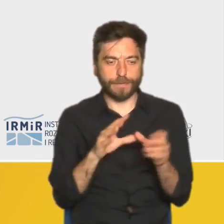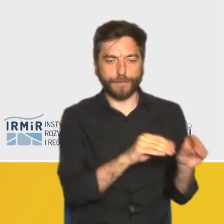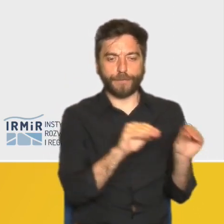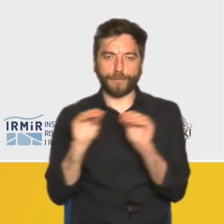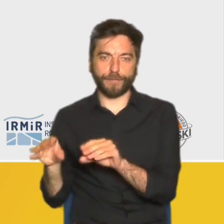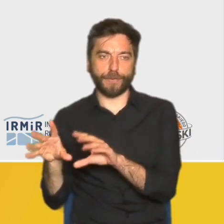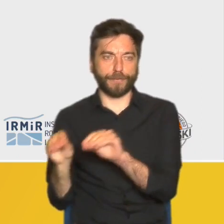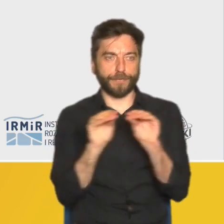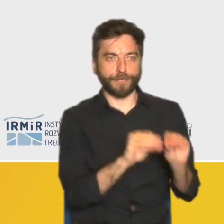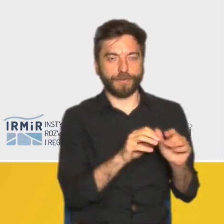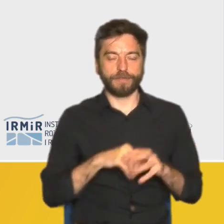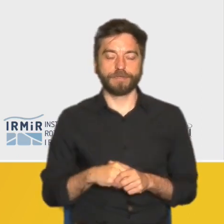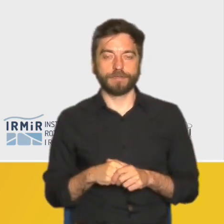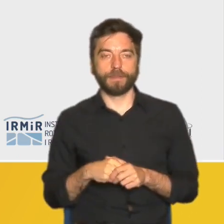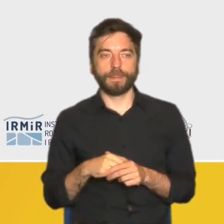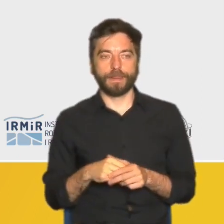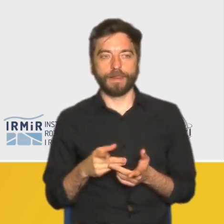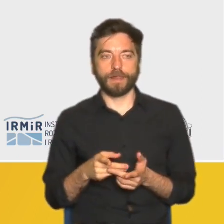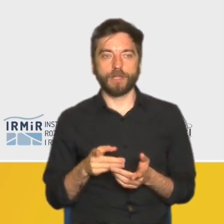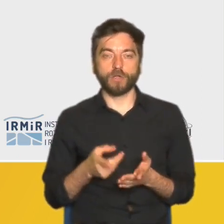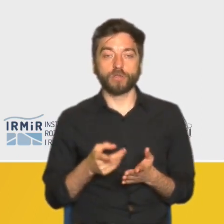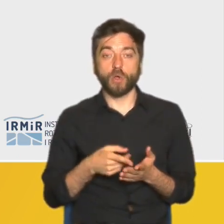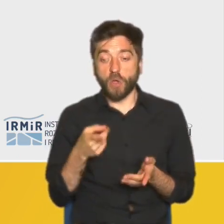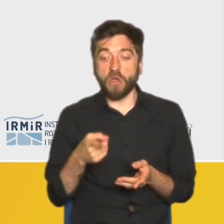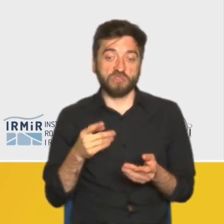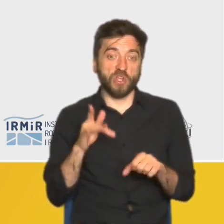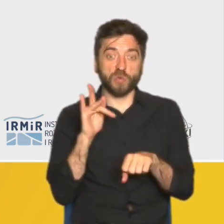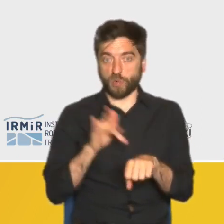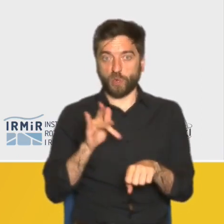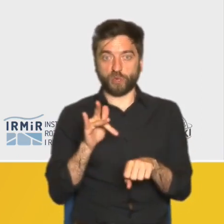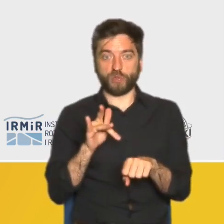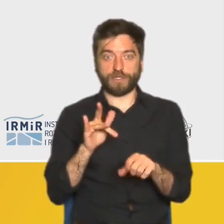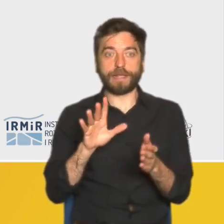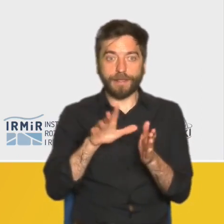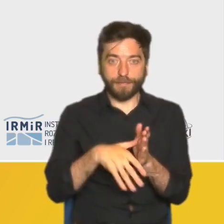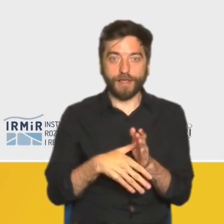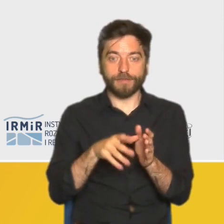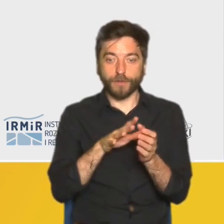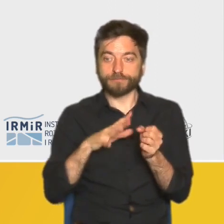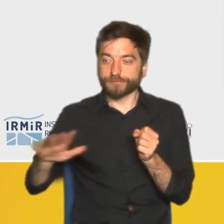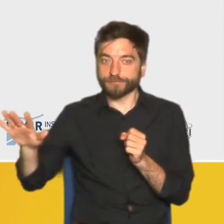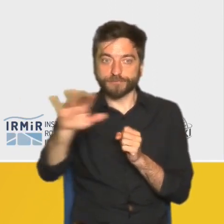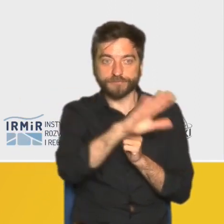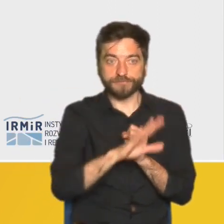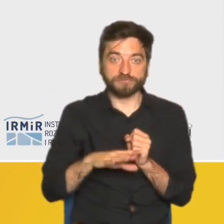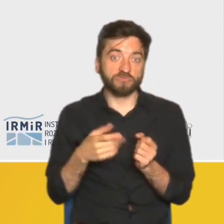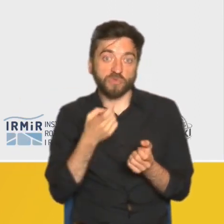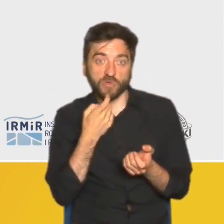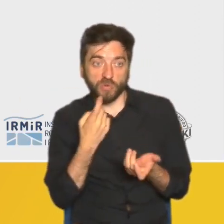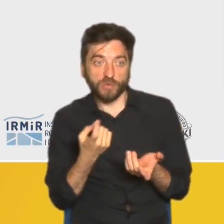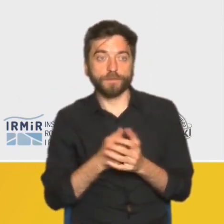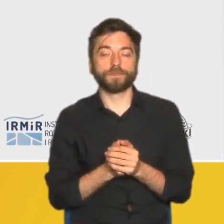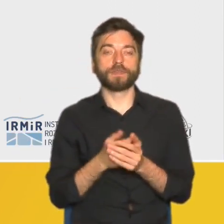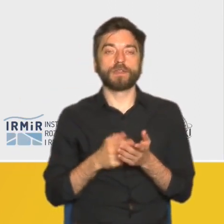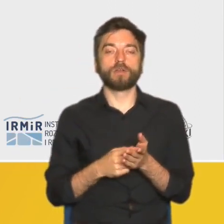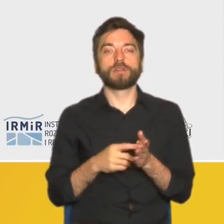osób, które były naszymi rozmówcami, jak one postrzegają skutki suburbanizacji mieszkając na co dzień w tych gminach. Przedstawimy